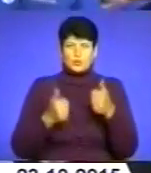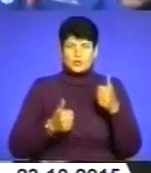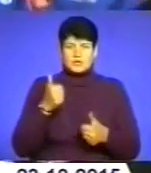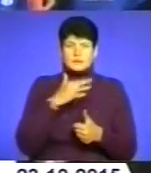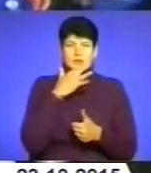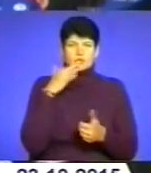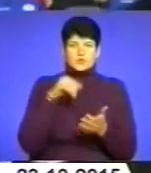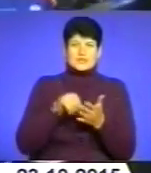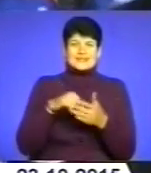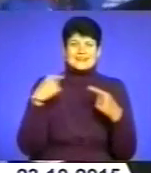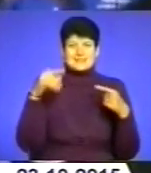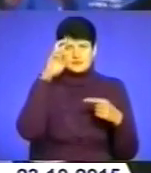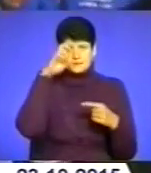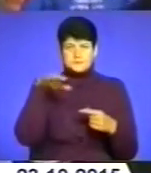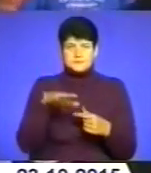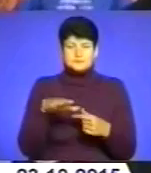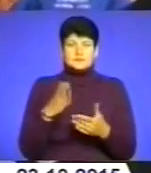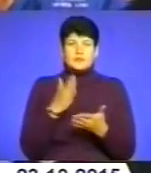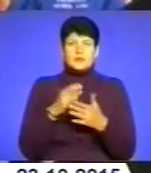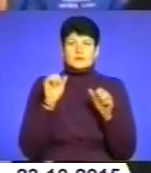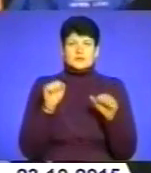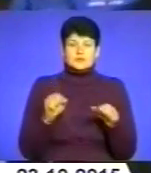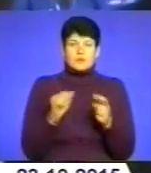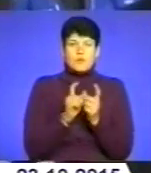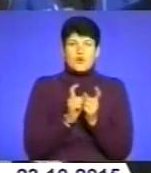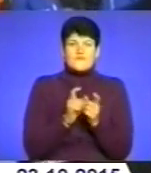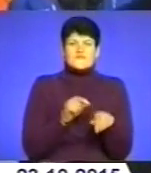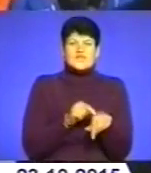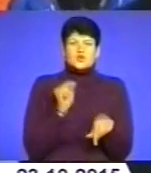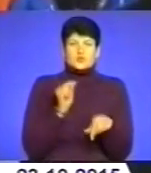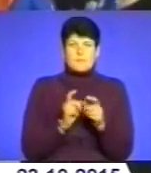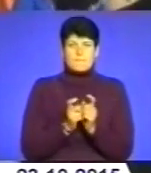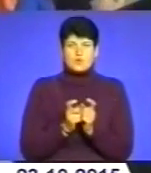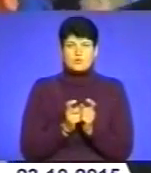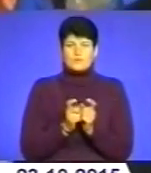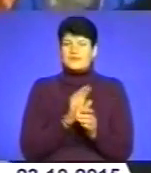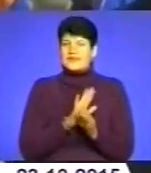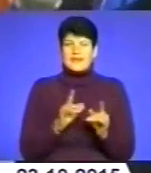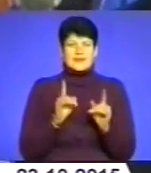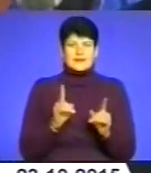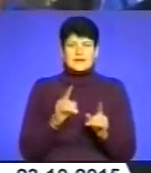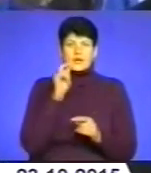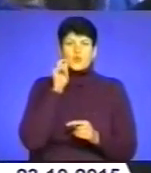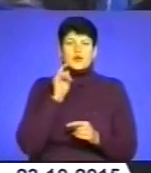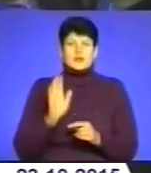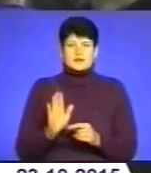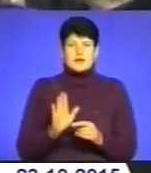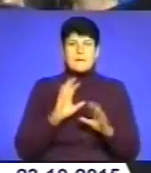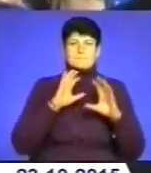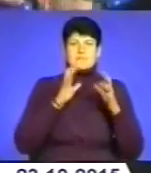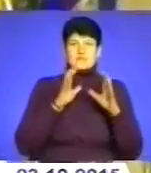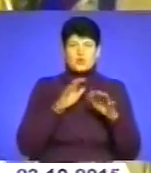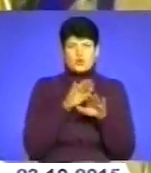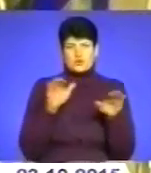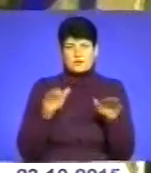з різних країн. Вони не мають змогу поборотися, відчути боротьбу не тільки всеукраїнську, а на міжнародному рівні.